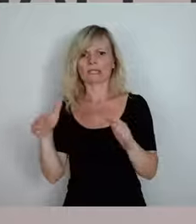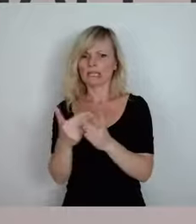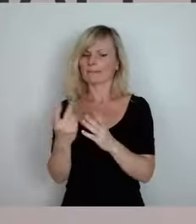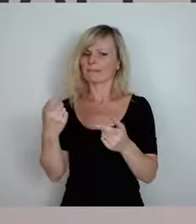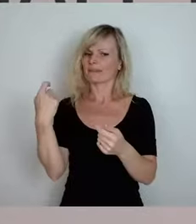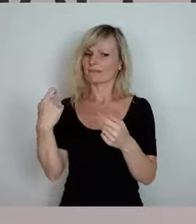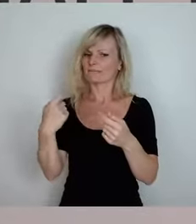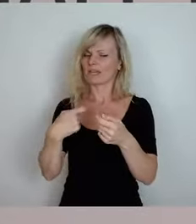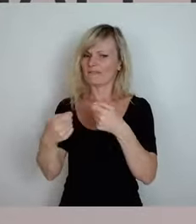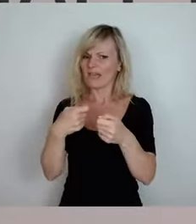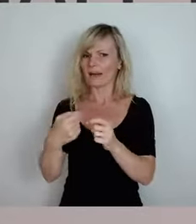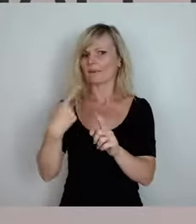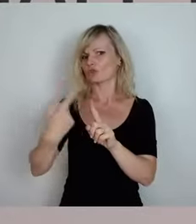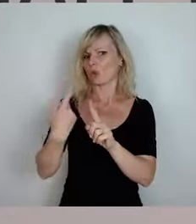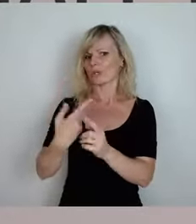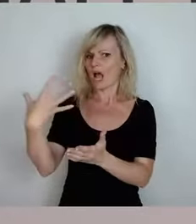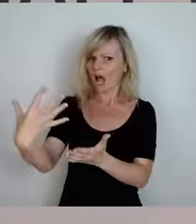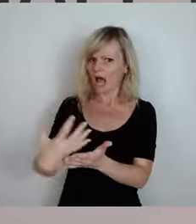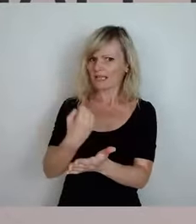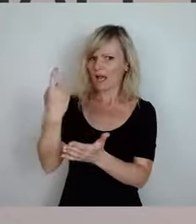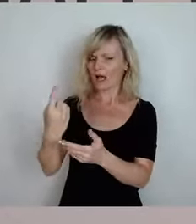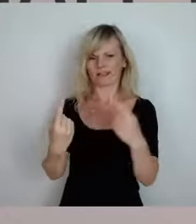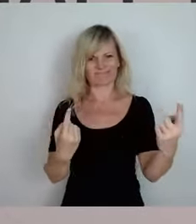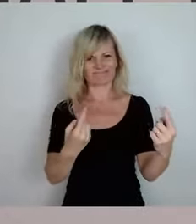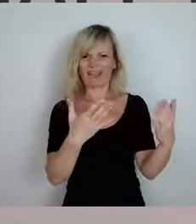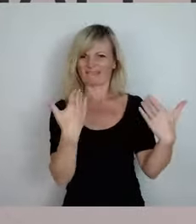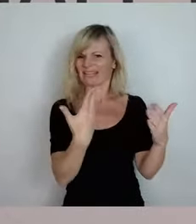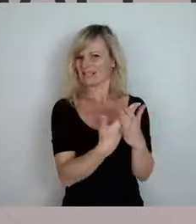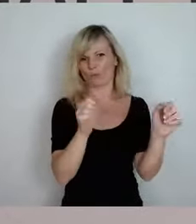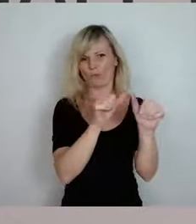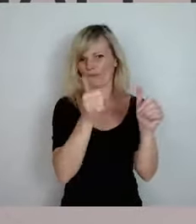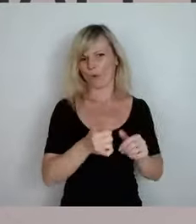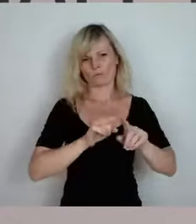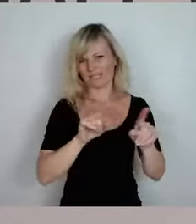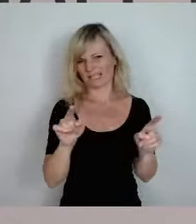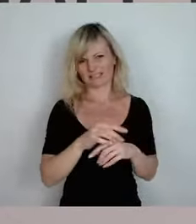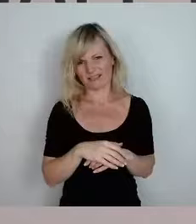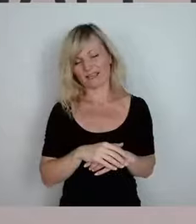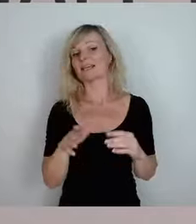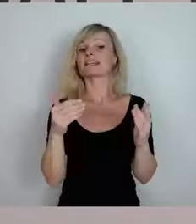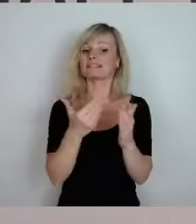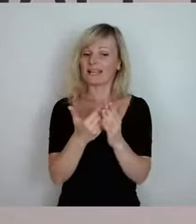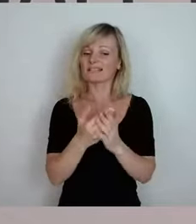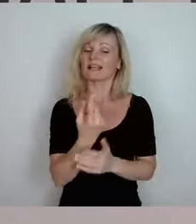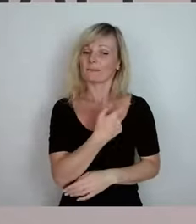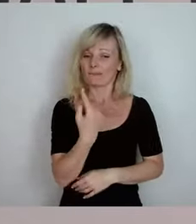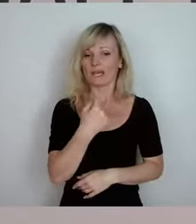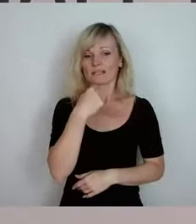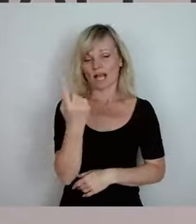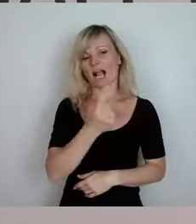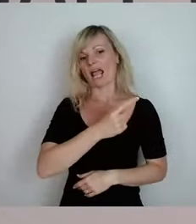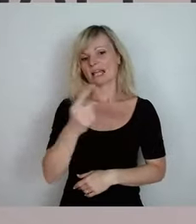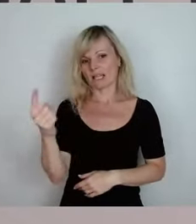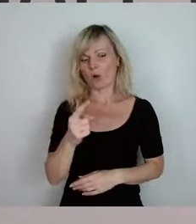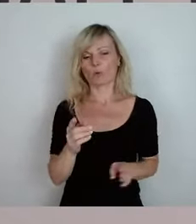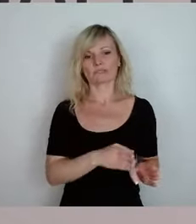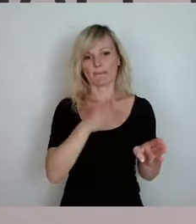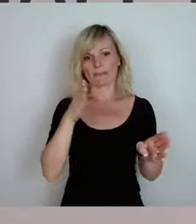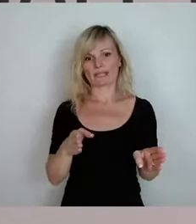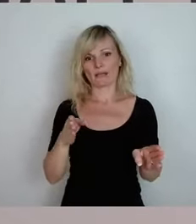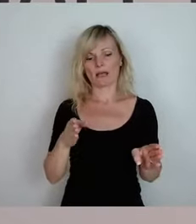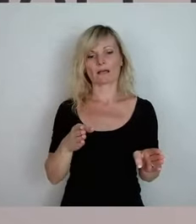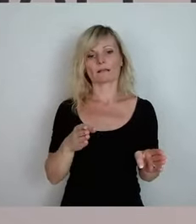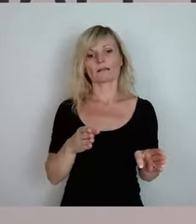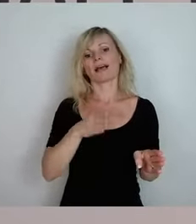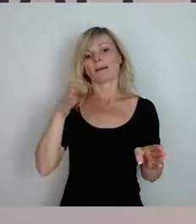das haben Sie beim Wind in der Form nicht. Deswegen haben wir jetzt auch gesagt, 1000 Meter Abstand. Das ist das, was die sächsische Staatsregierung